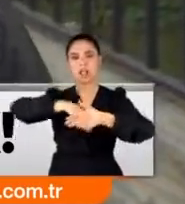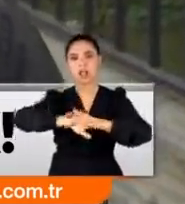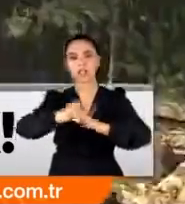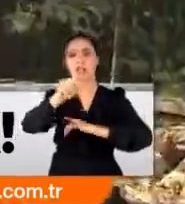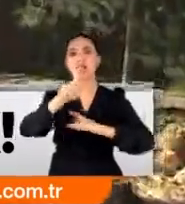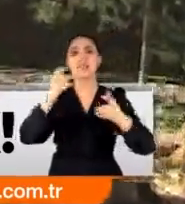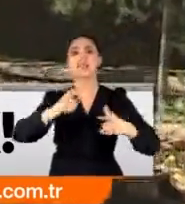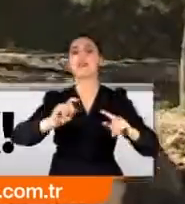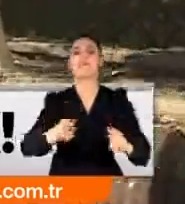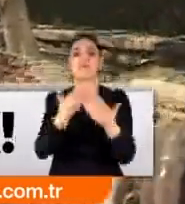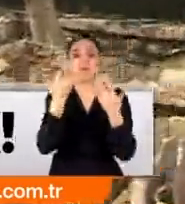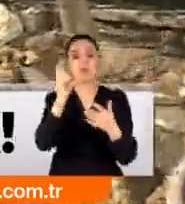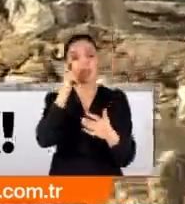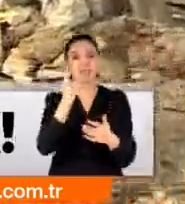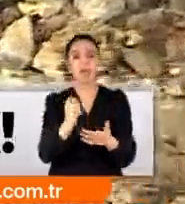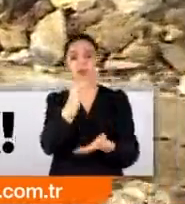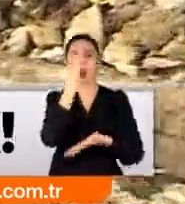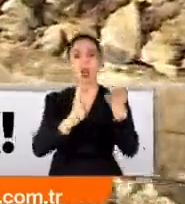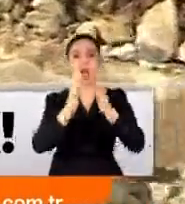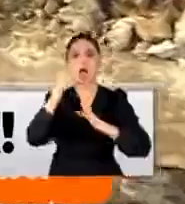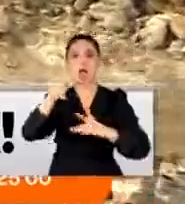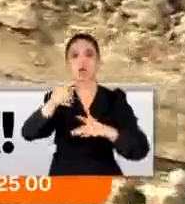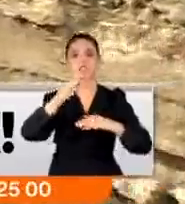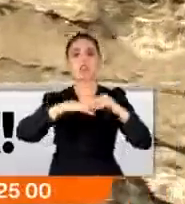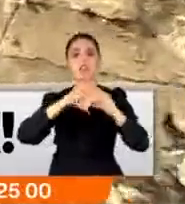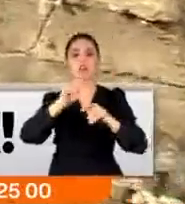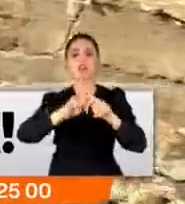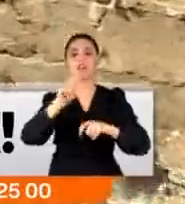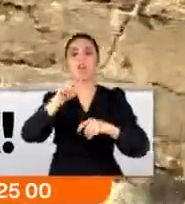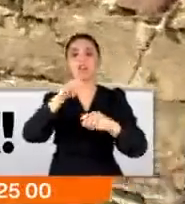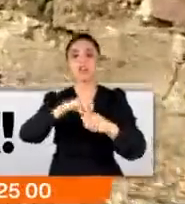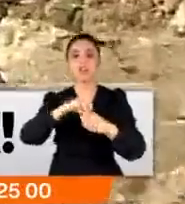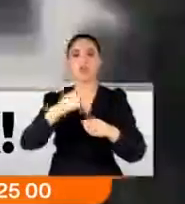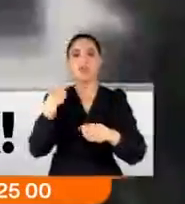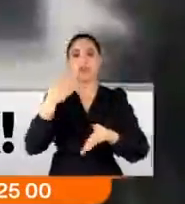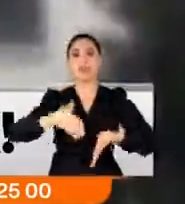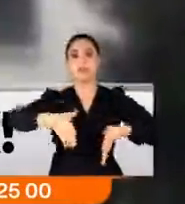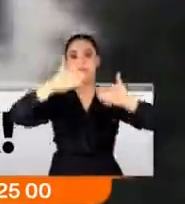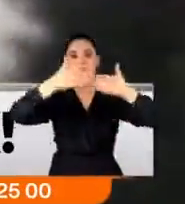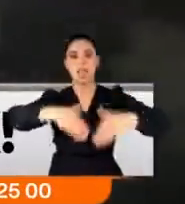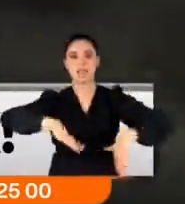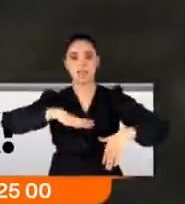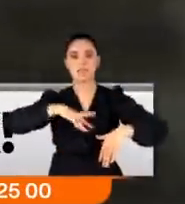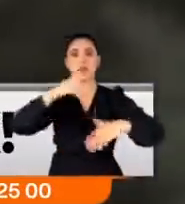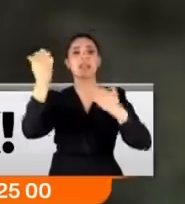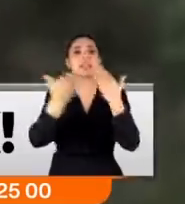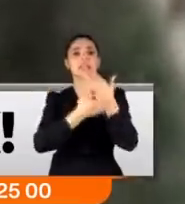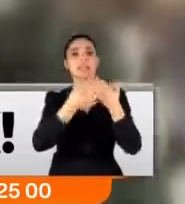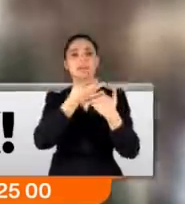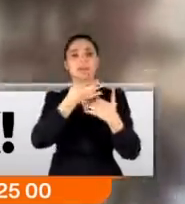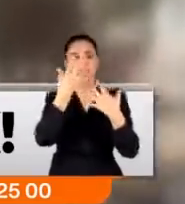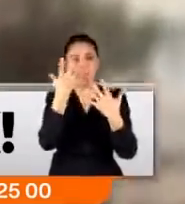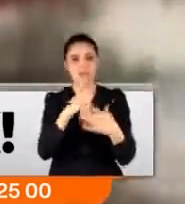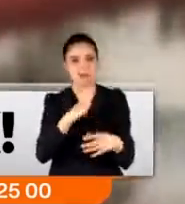belli değil orada. İddiaya göre ağaç inşaat alanının içindeydi ve yeni bina yapmaya engeldi. Kesim için izinleri olduğunu